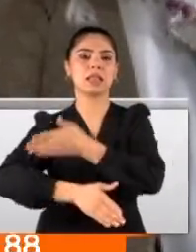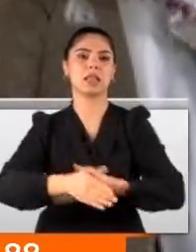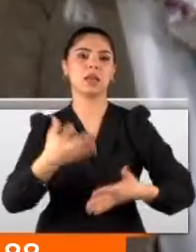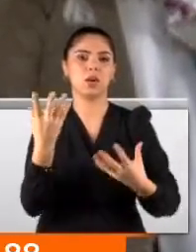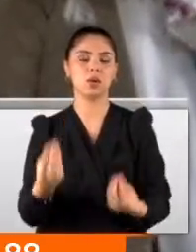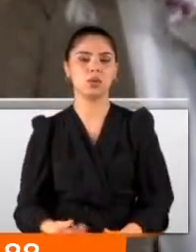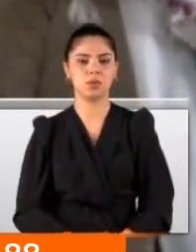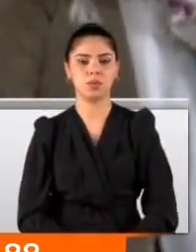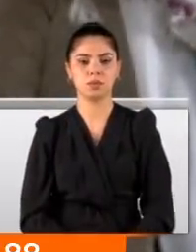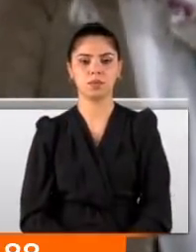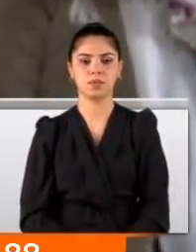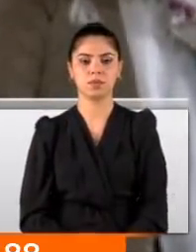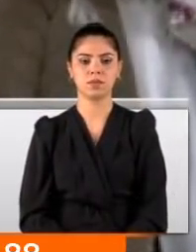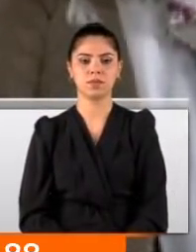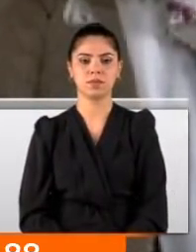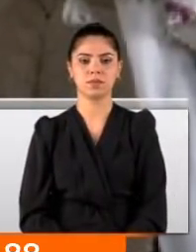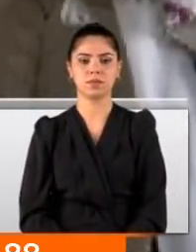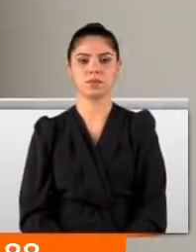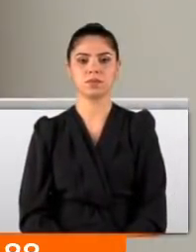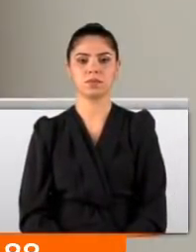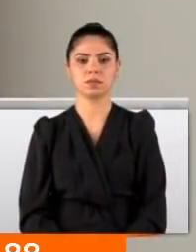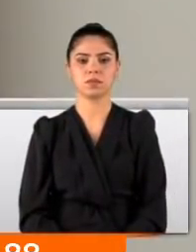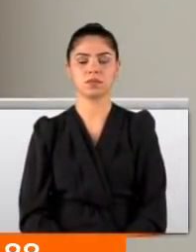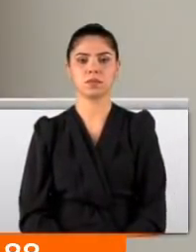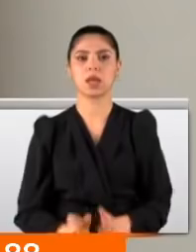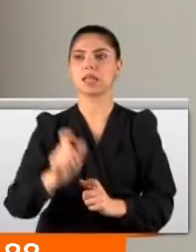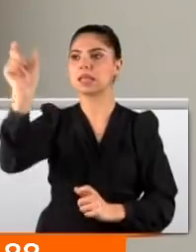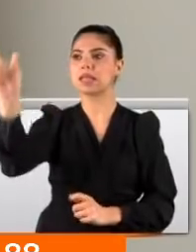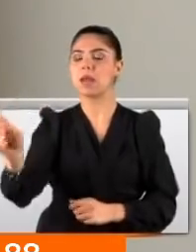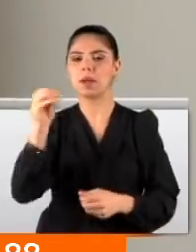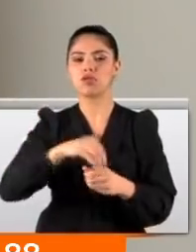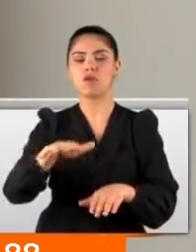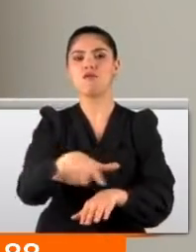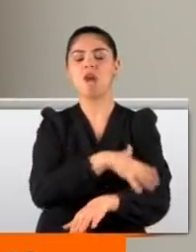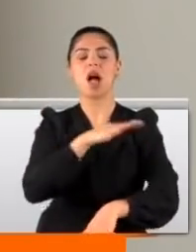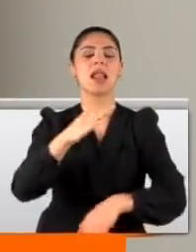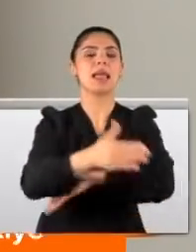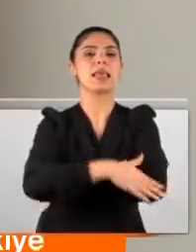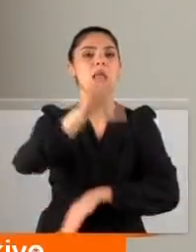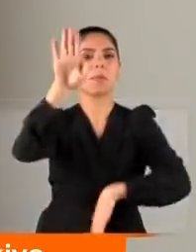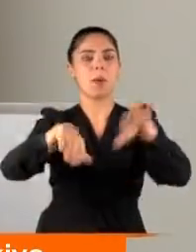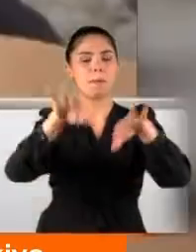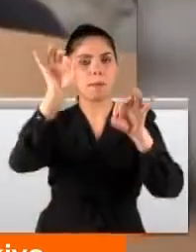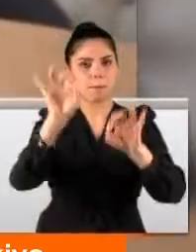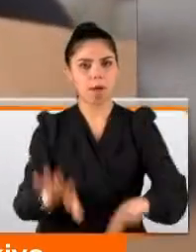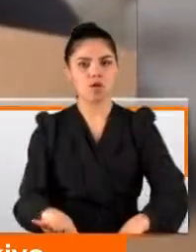cidden zevki ve tadı çıkmıyor. Samet Aktepe için valilik yardım kampanyası başlattı. Kısa sürede 2